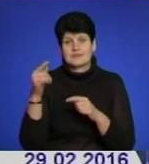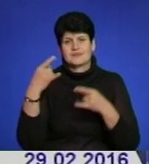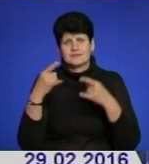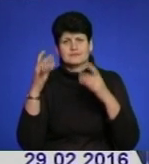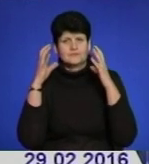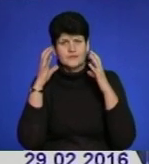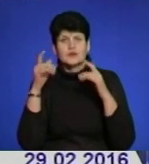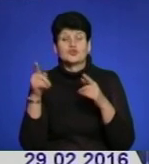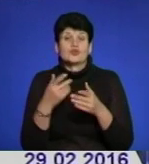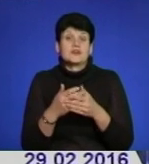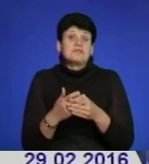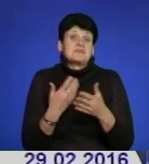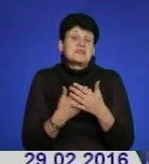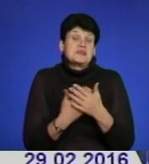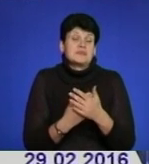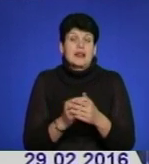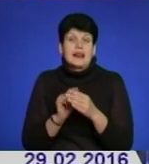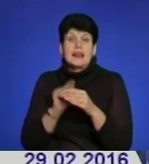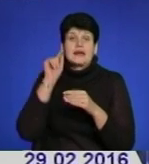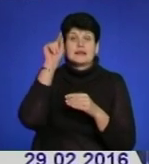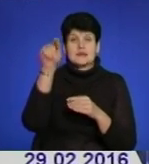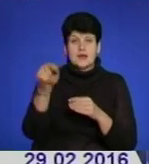те, що міни начебто прилітають зі сторони сил АТО.